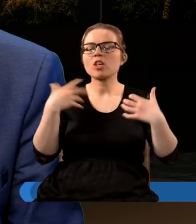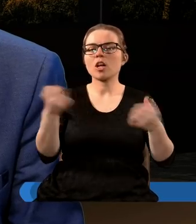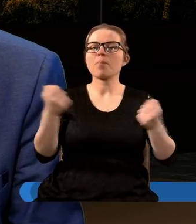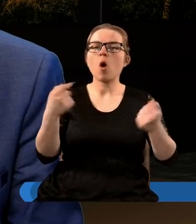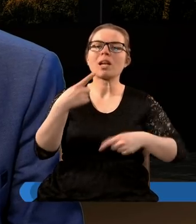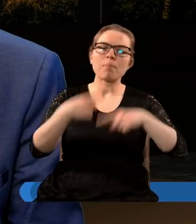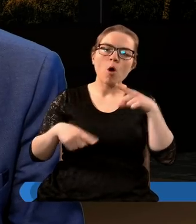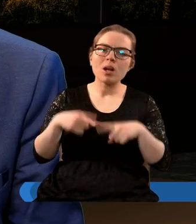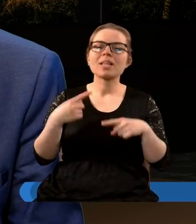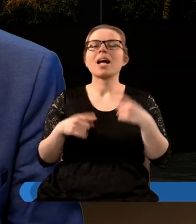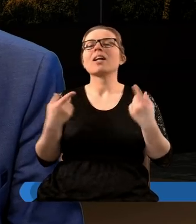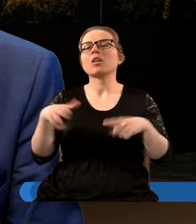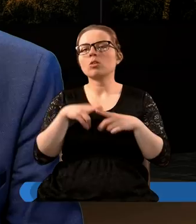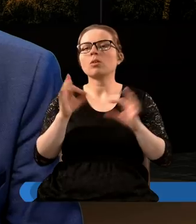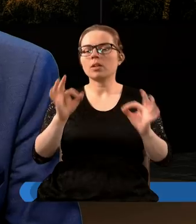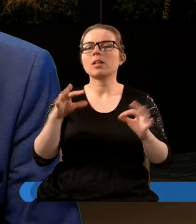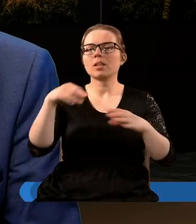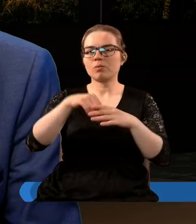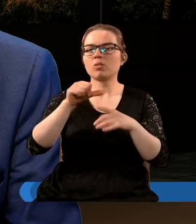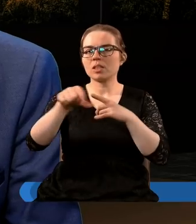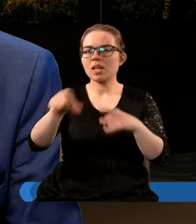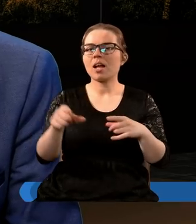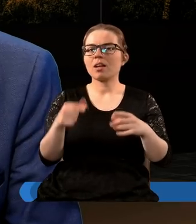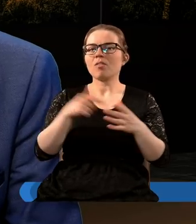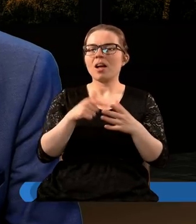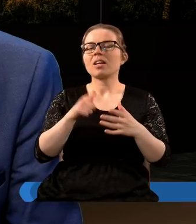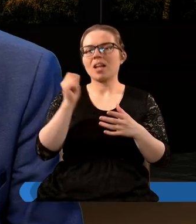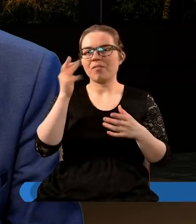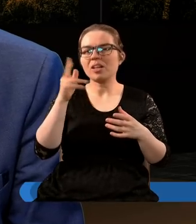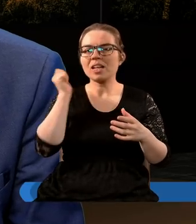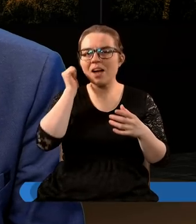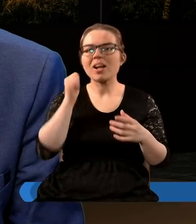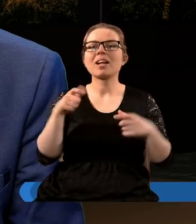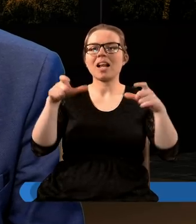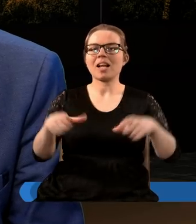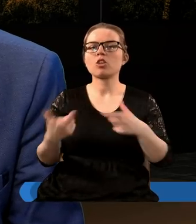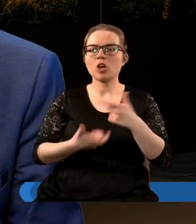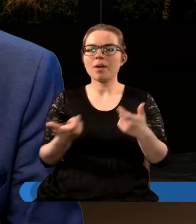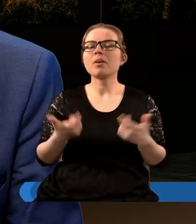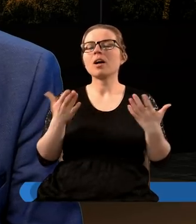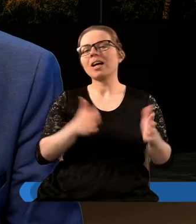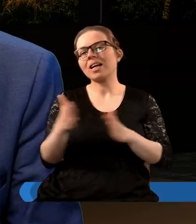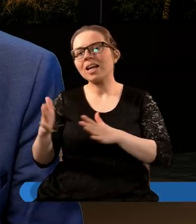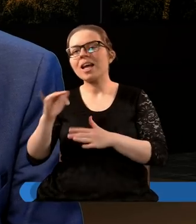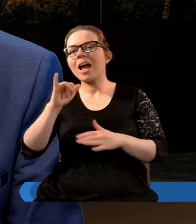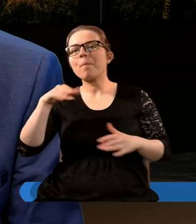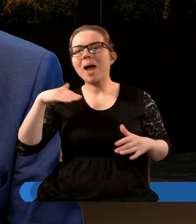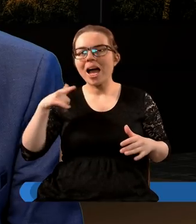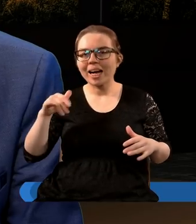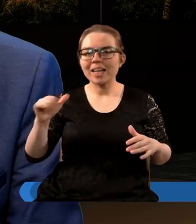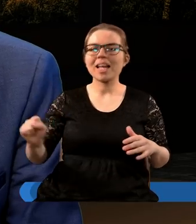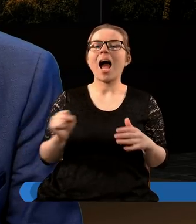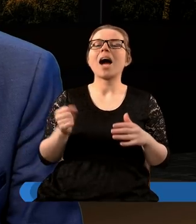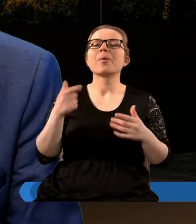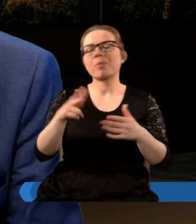mocy politycznej, której dosiada owa wszeteczna niewiasta, czyli kolejne różne imperia na